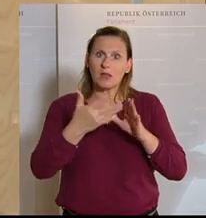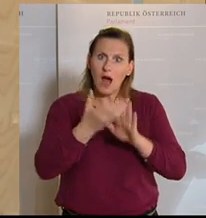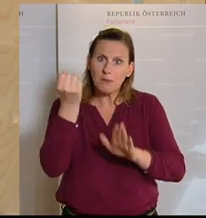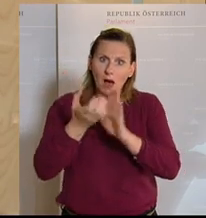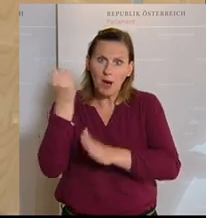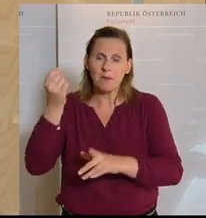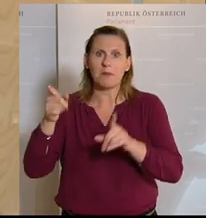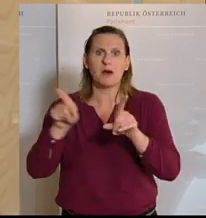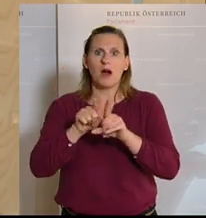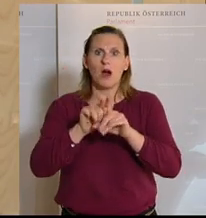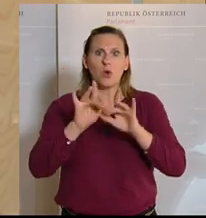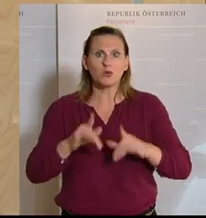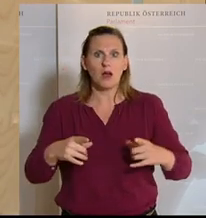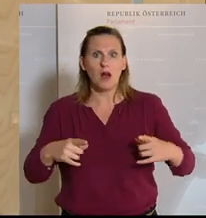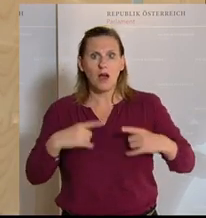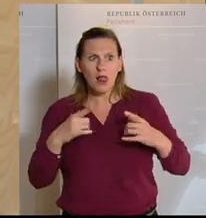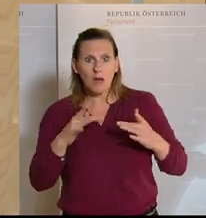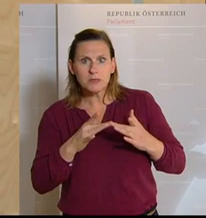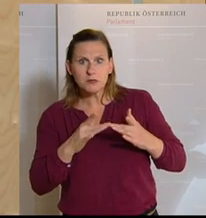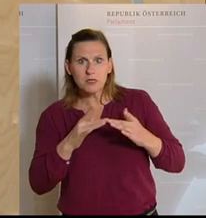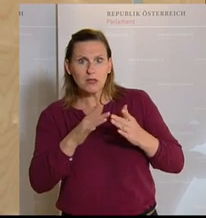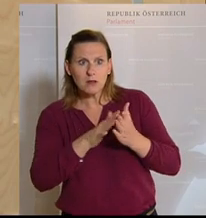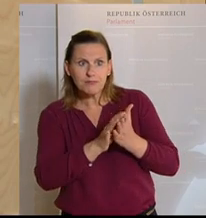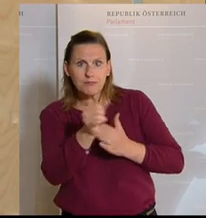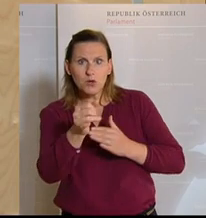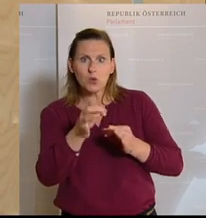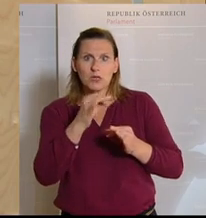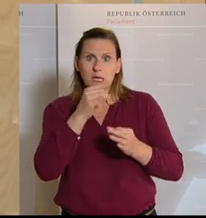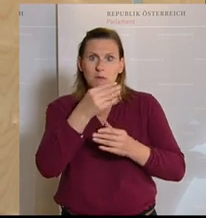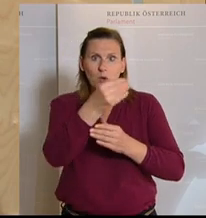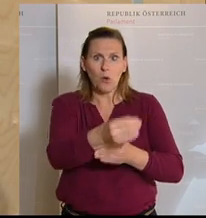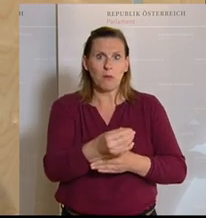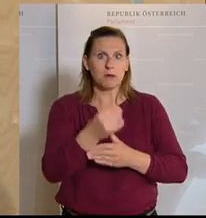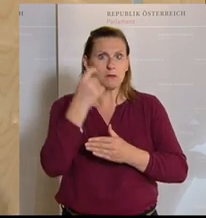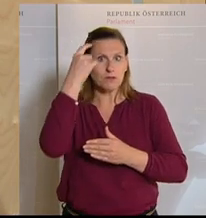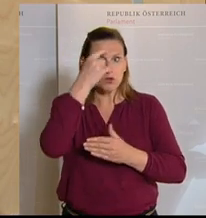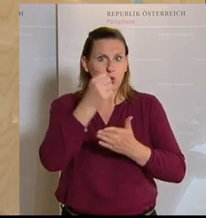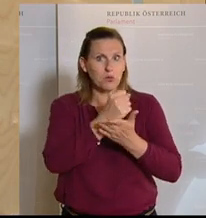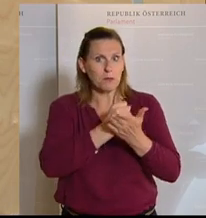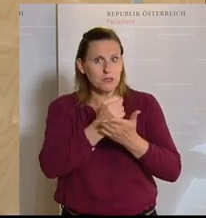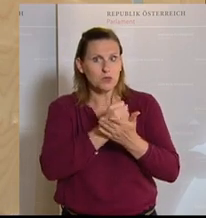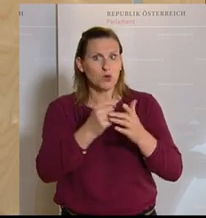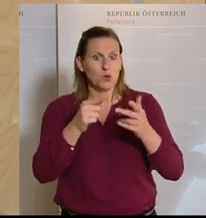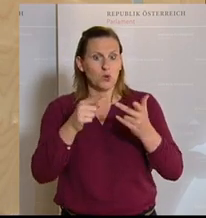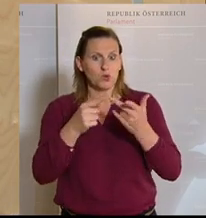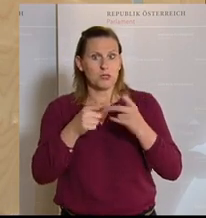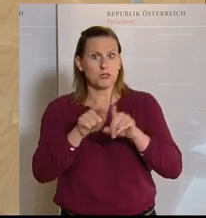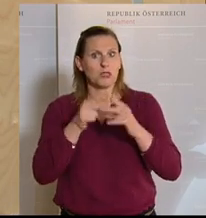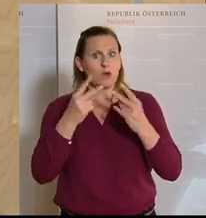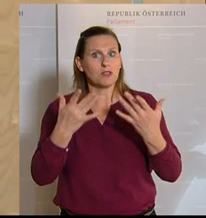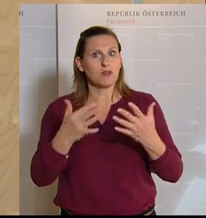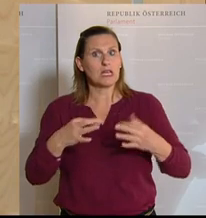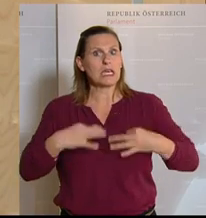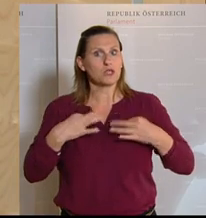davor zu nehmen, dass etwa Lebensmittel ausgehen oder dass sie nicht zu medizinischer Versorgung kommen. Und drittens ging es darum, das